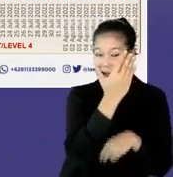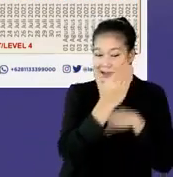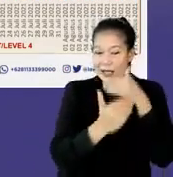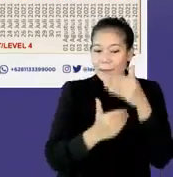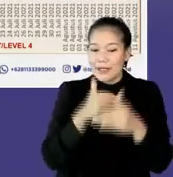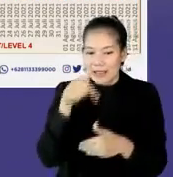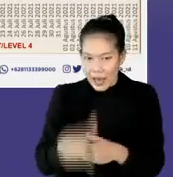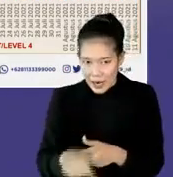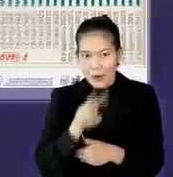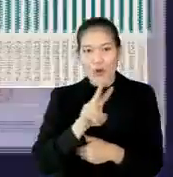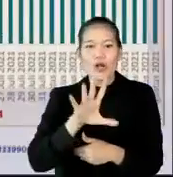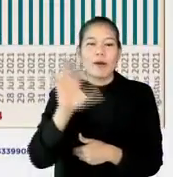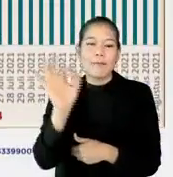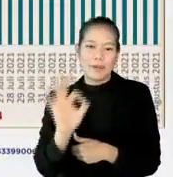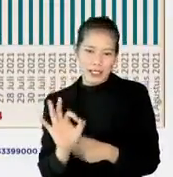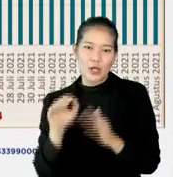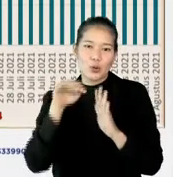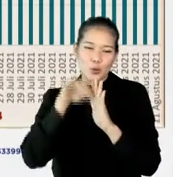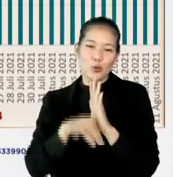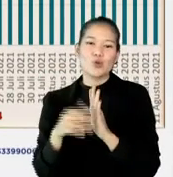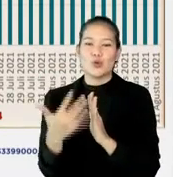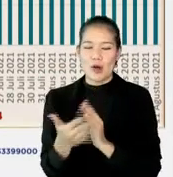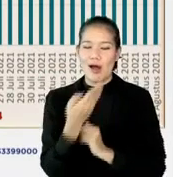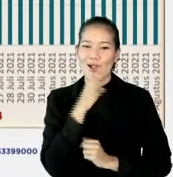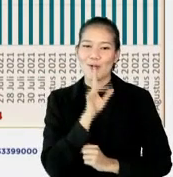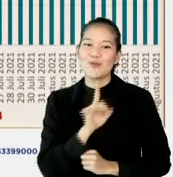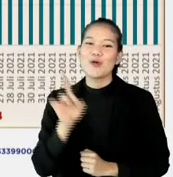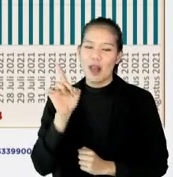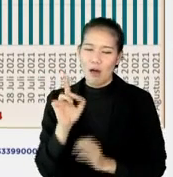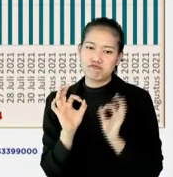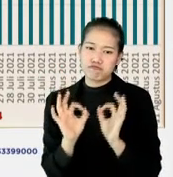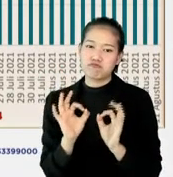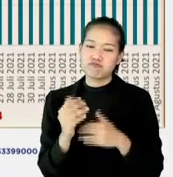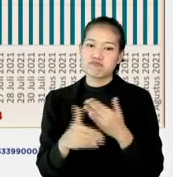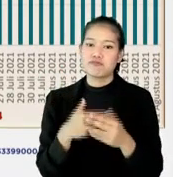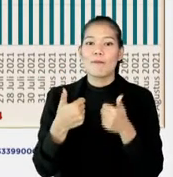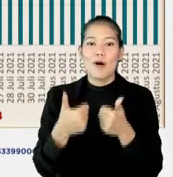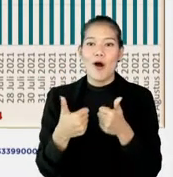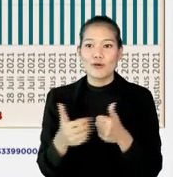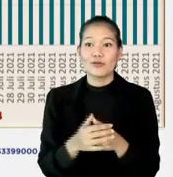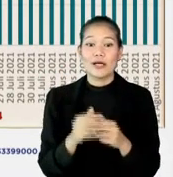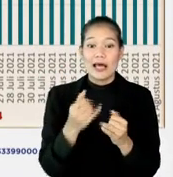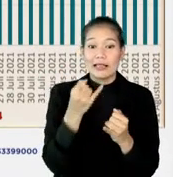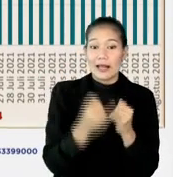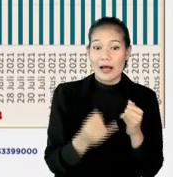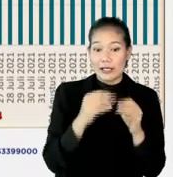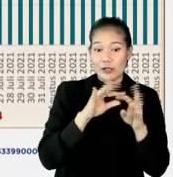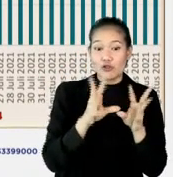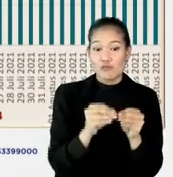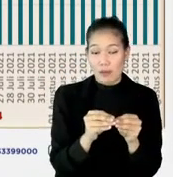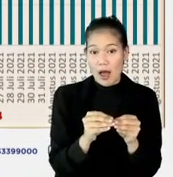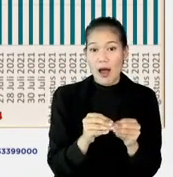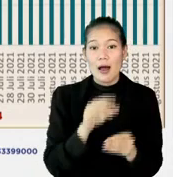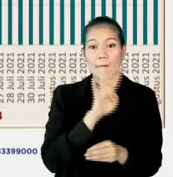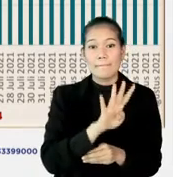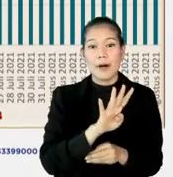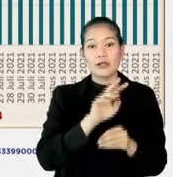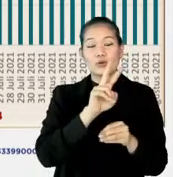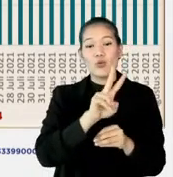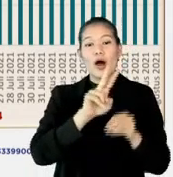turun 25 persen dokter Lola. Alhamdulillah ini progresnya sudah sangat baik. Terakhir angka jumlah kasus aktif kita di angka